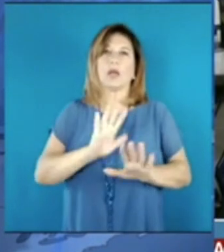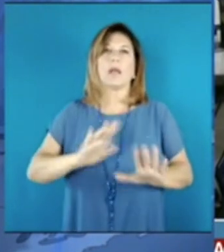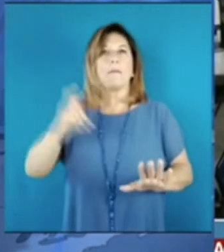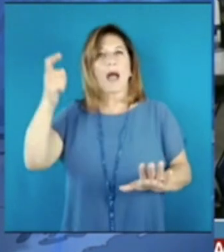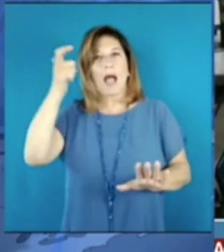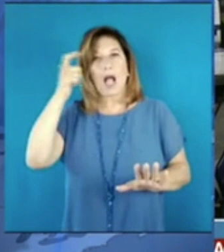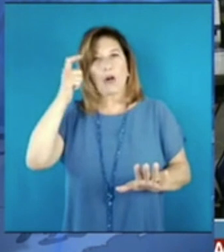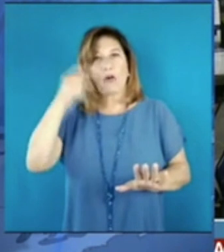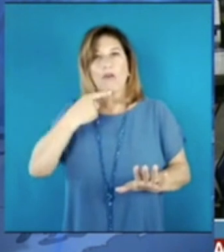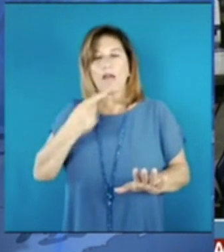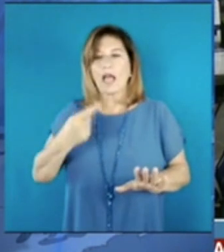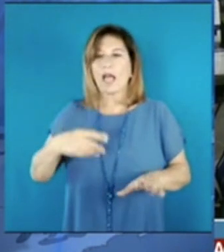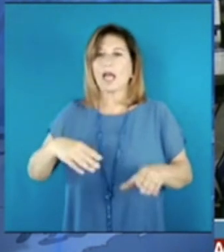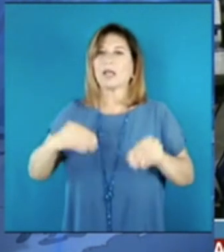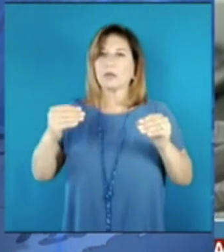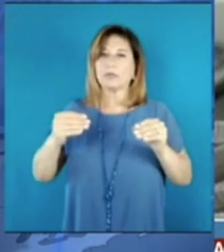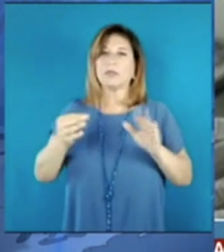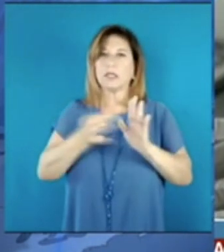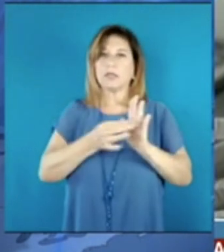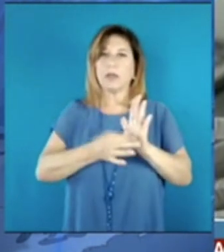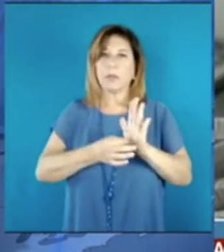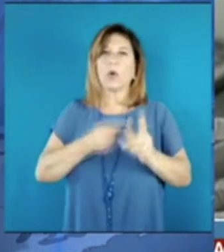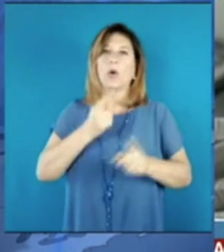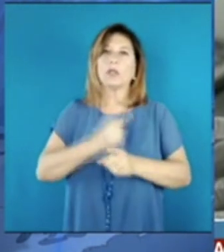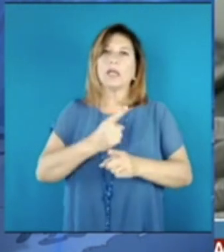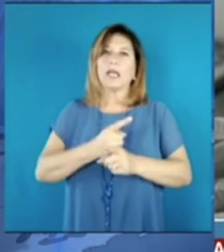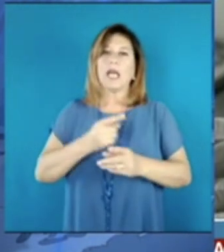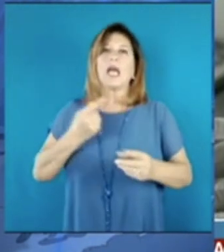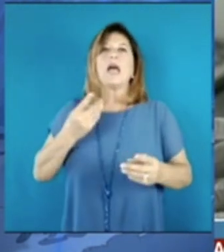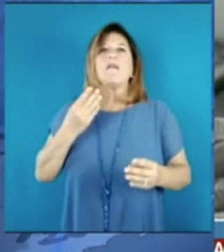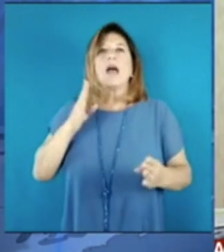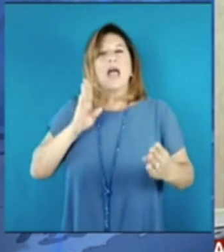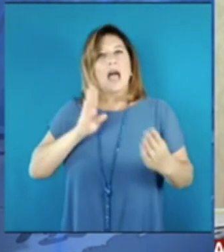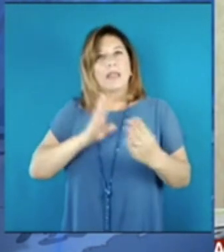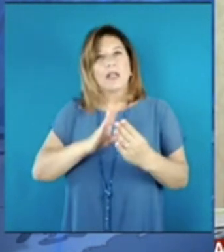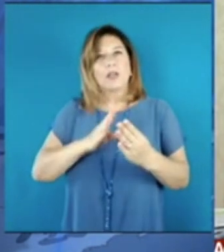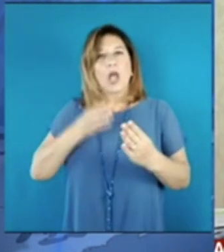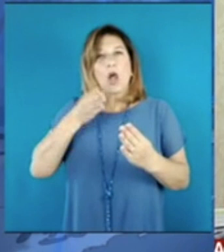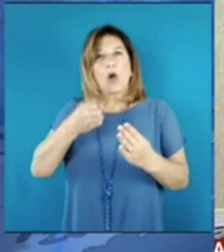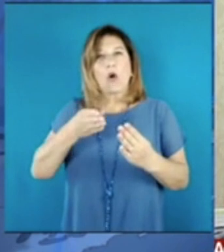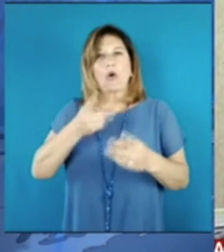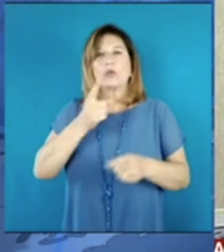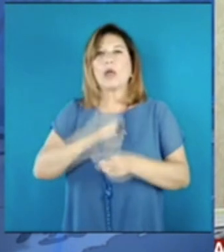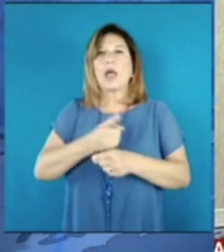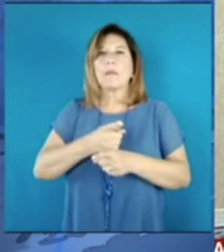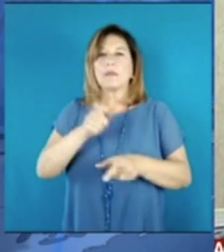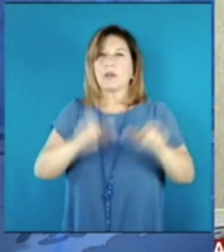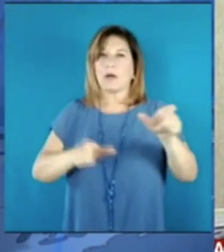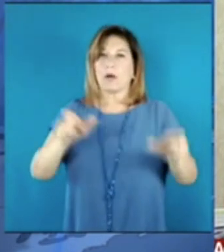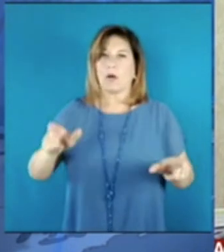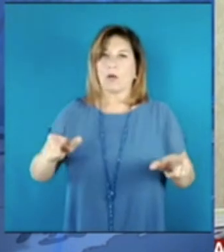tutte le iniziative necessarie cercando di andare incontro a queste esigenze e queste necessità. Il